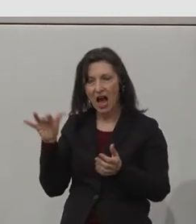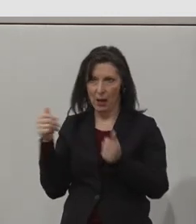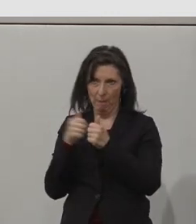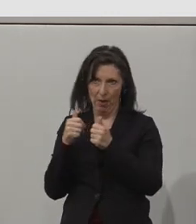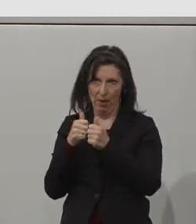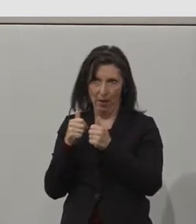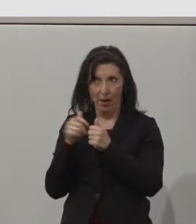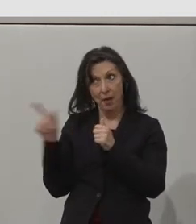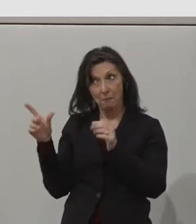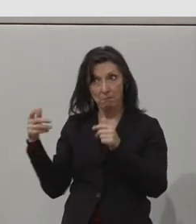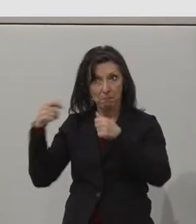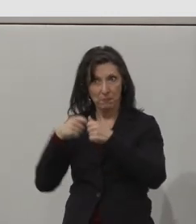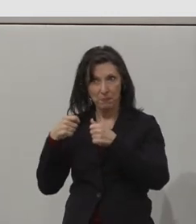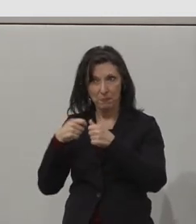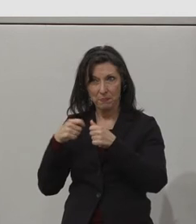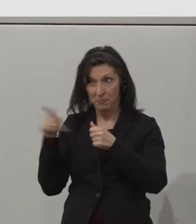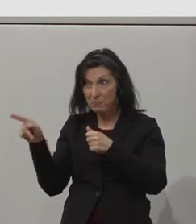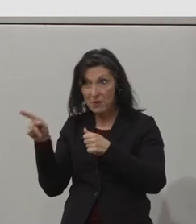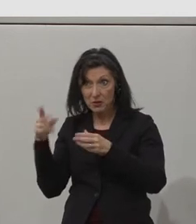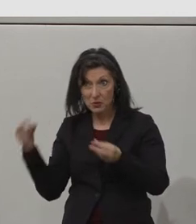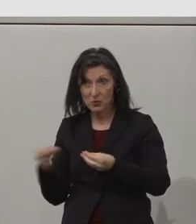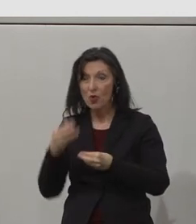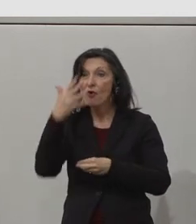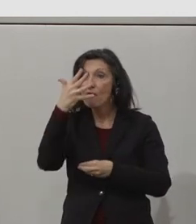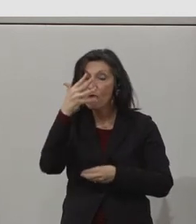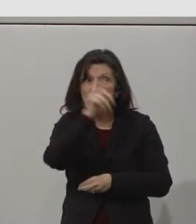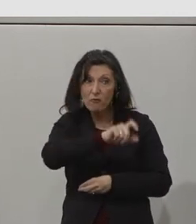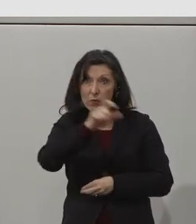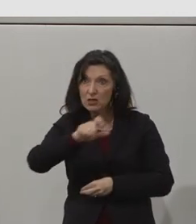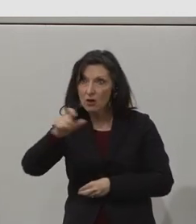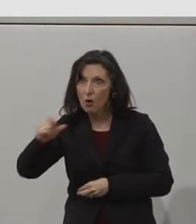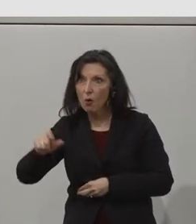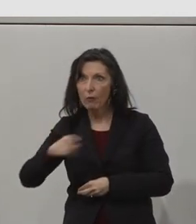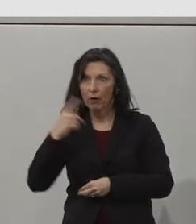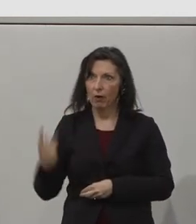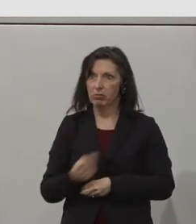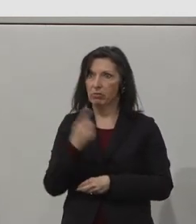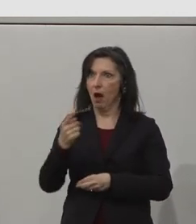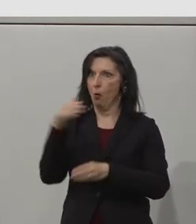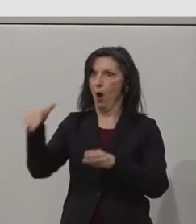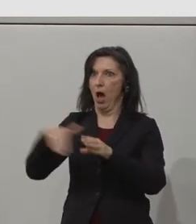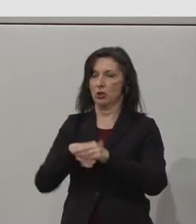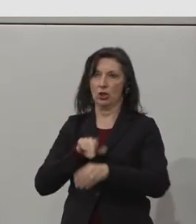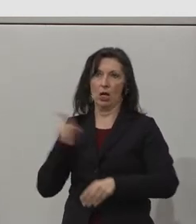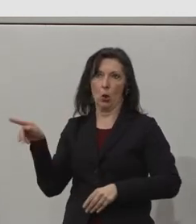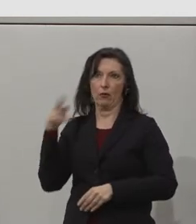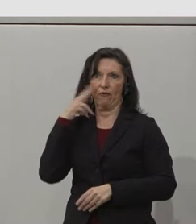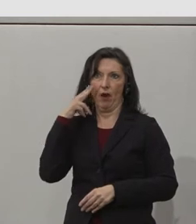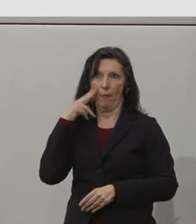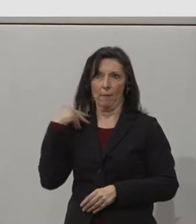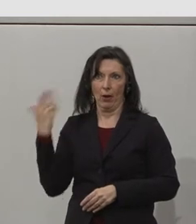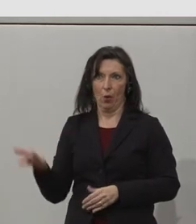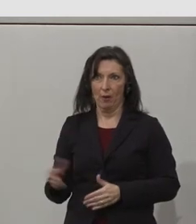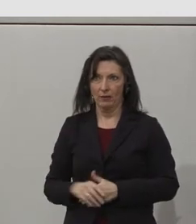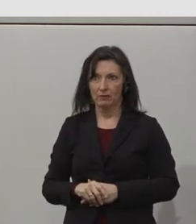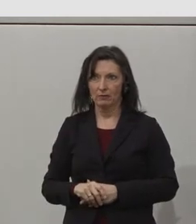all of our EY graduates or EY employees in the photo. So on the left, we have Luke, Mark, Margaret